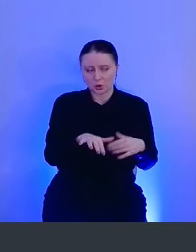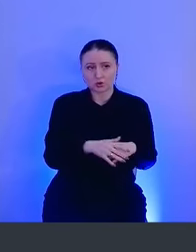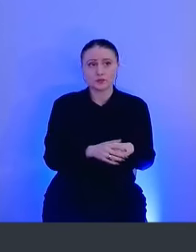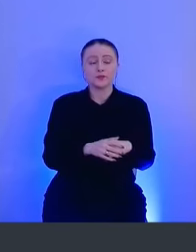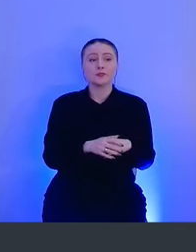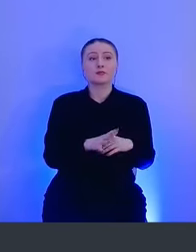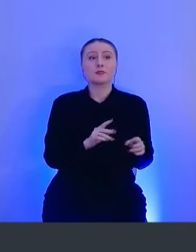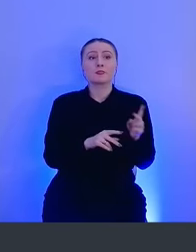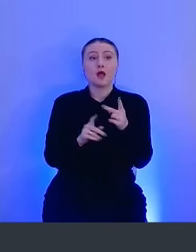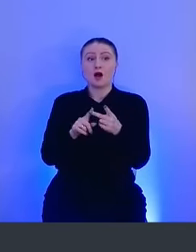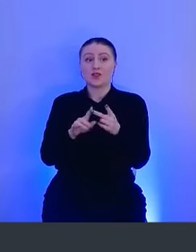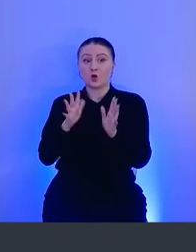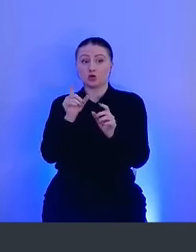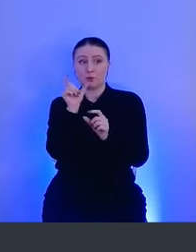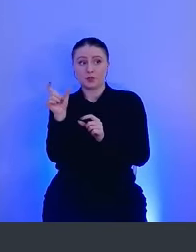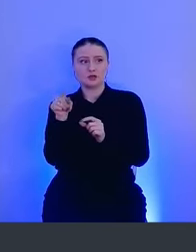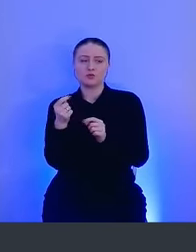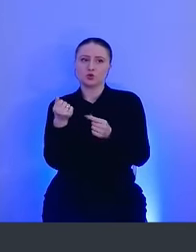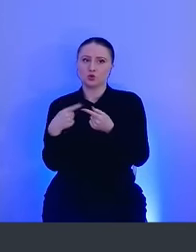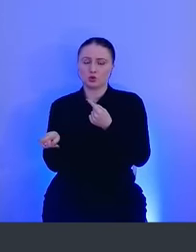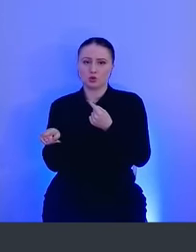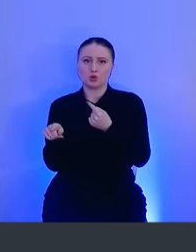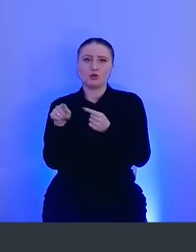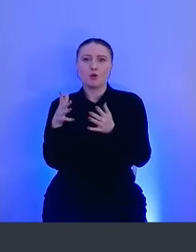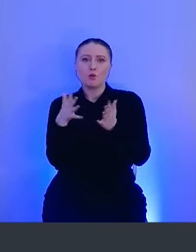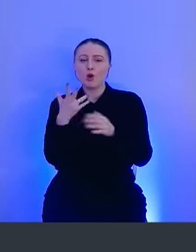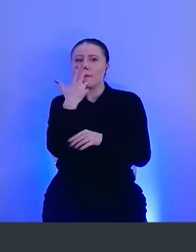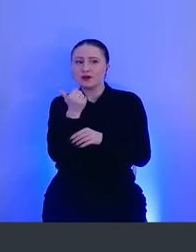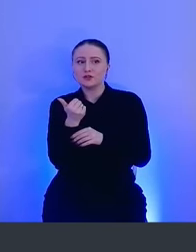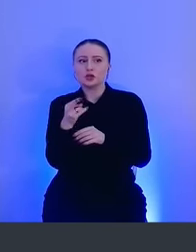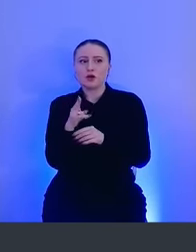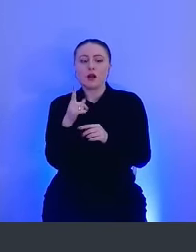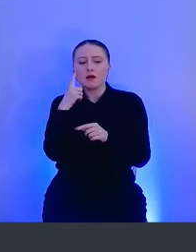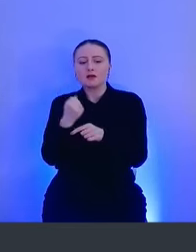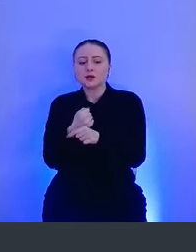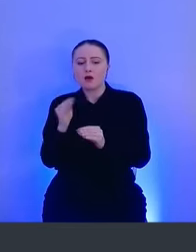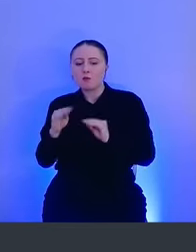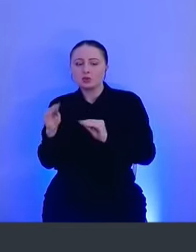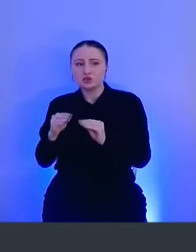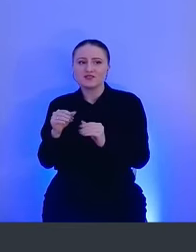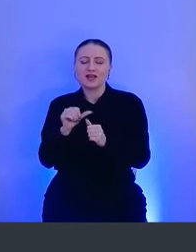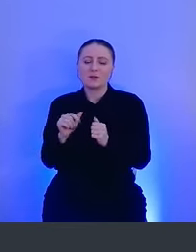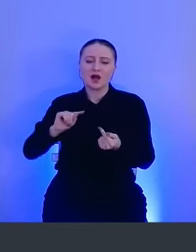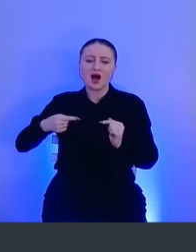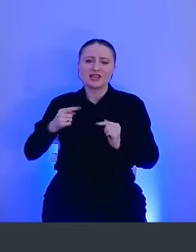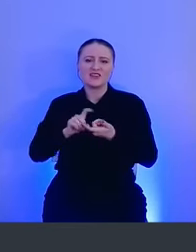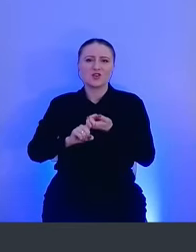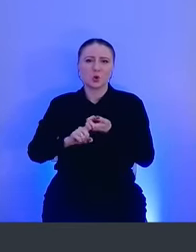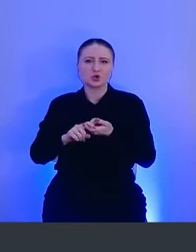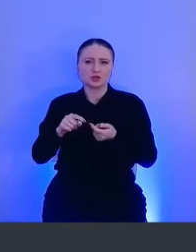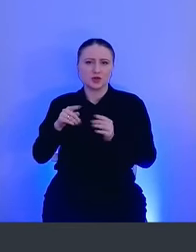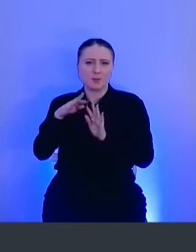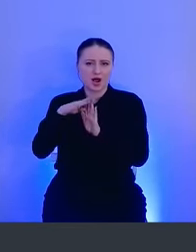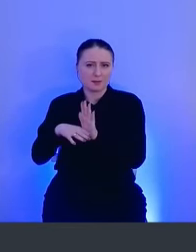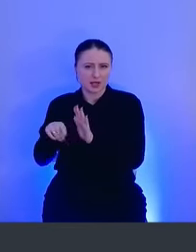authorization тип событий, он несколько другой. Он более привычен будет для разработчиков какого-то антивирусного ПО, EDR